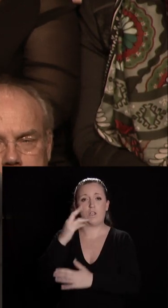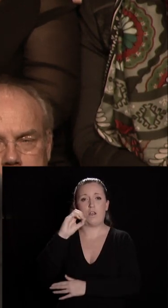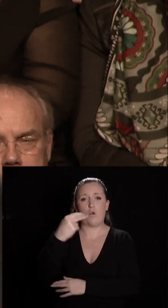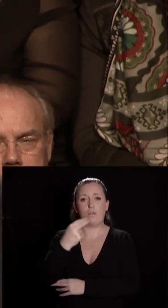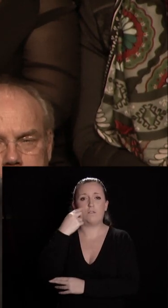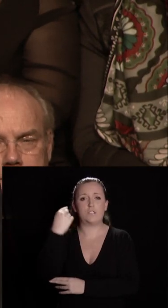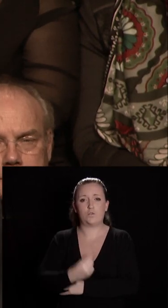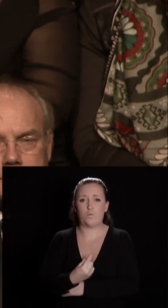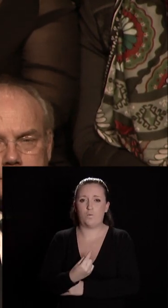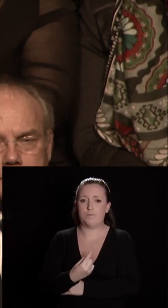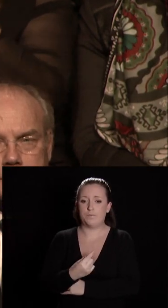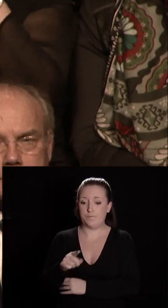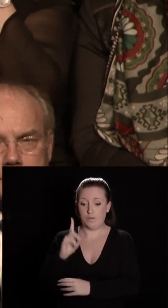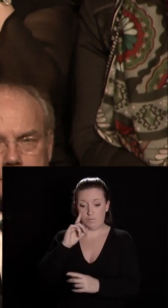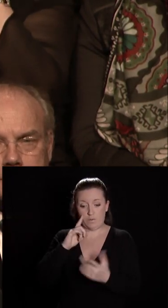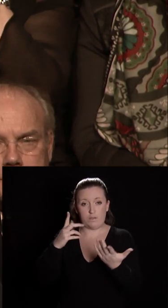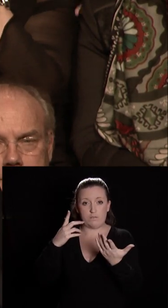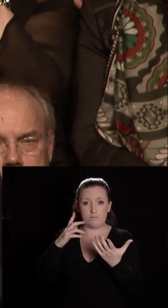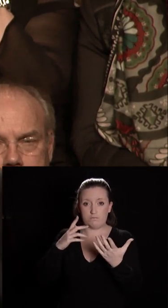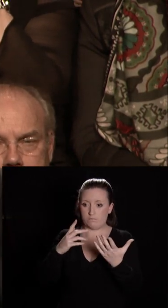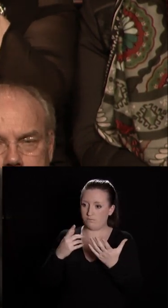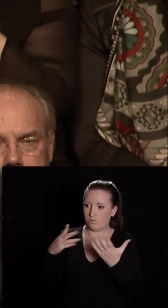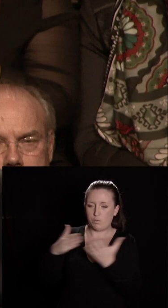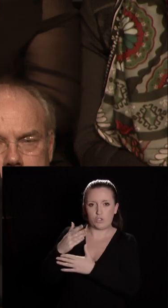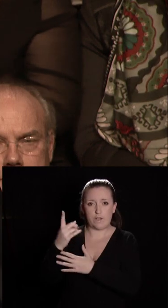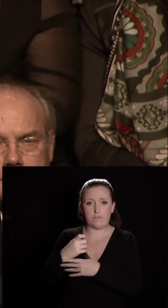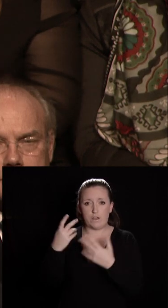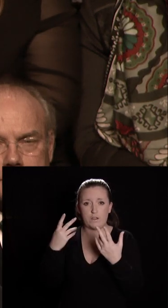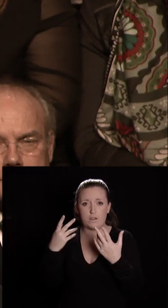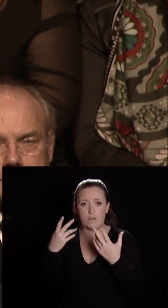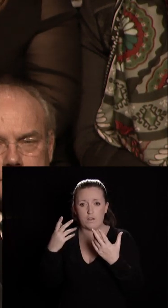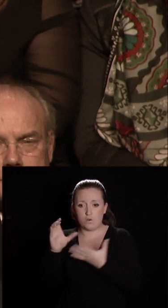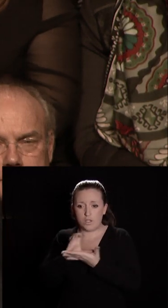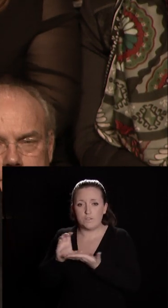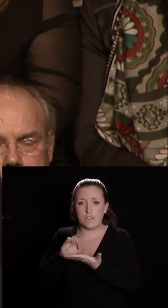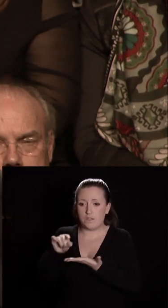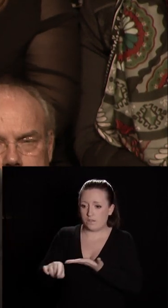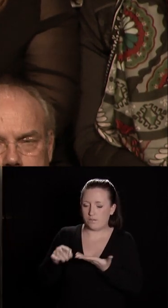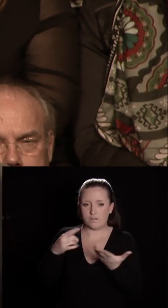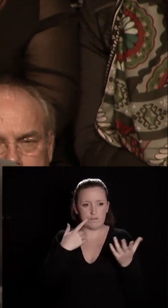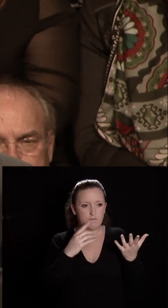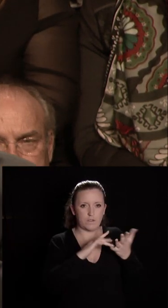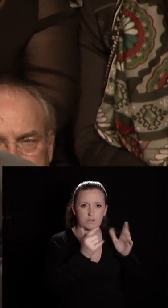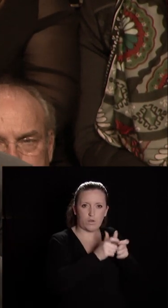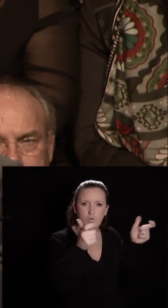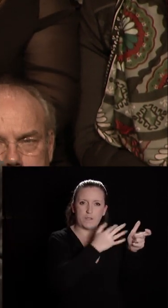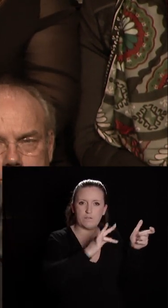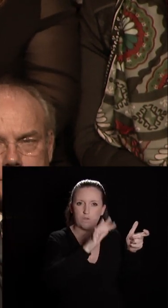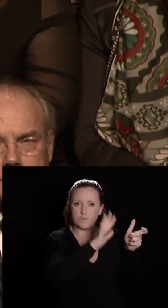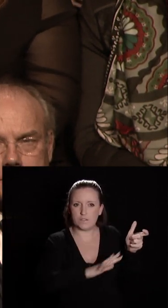car ce projet, issu d'une collectivité, mobilise le savoir-faire des plus grandes entreprises françaises